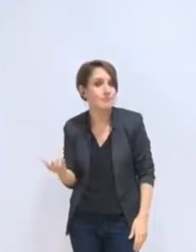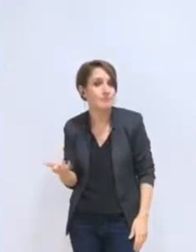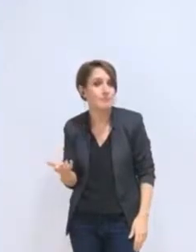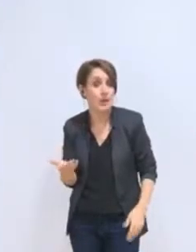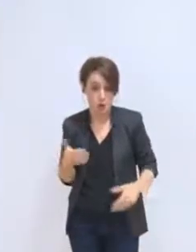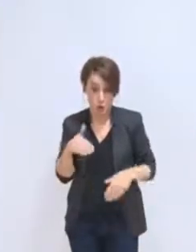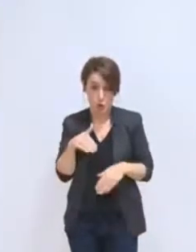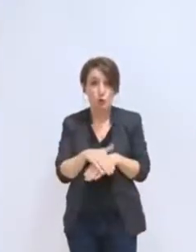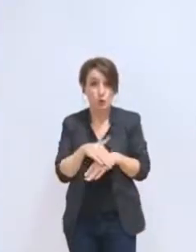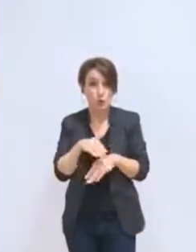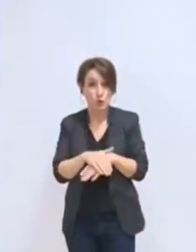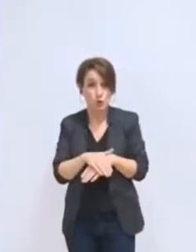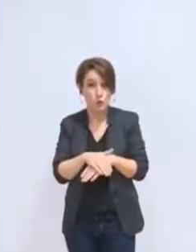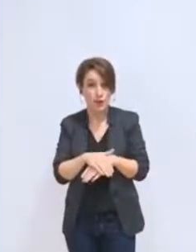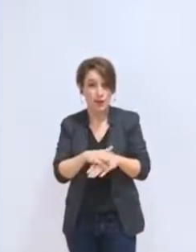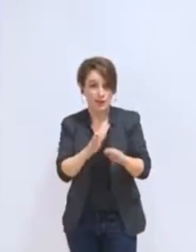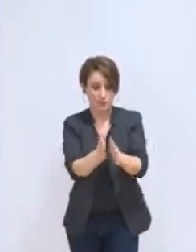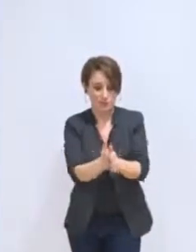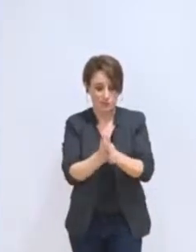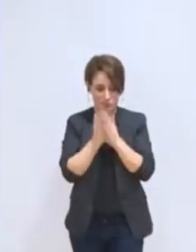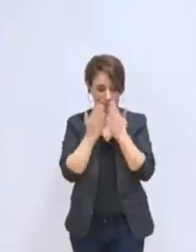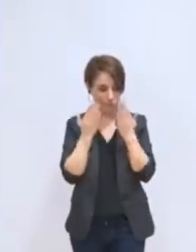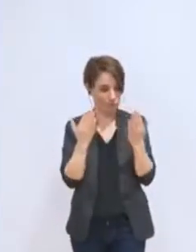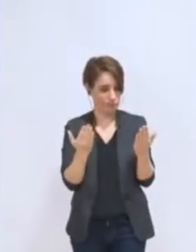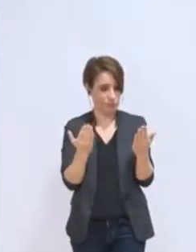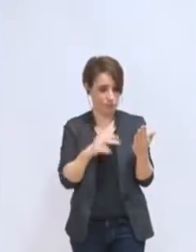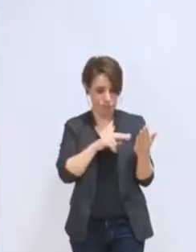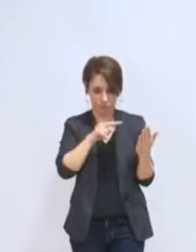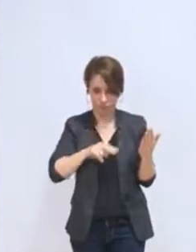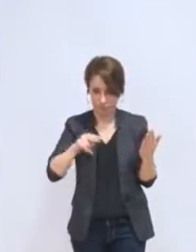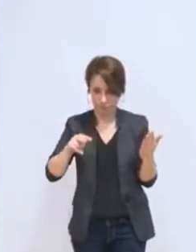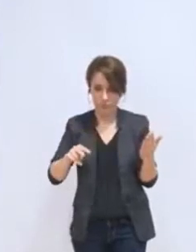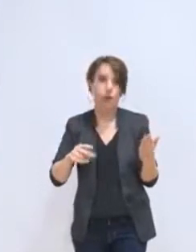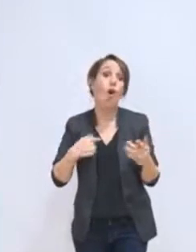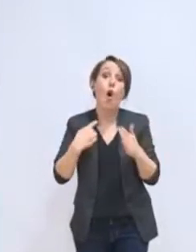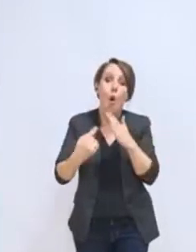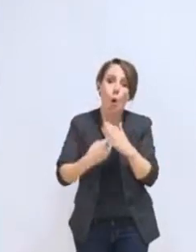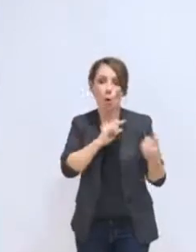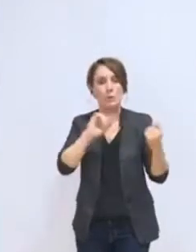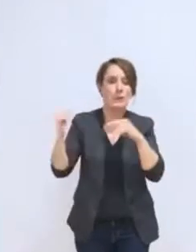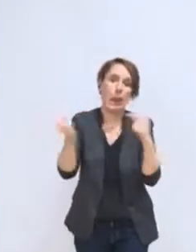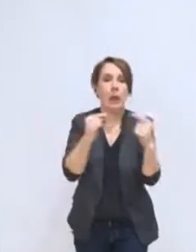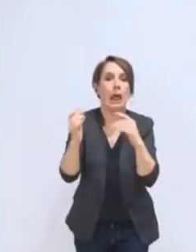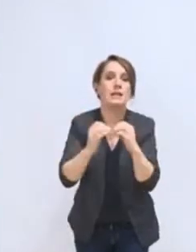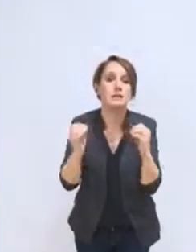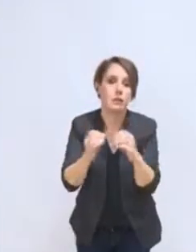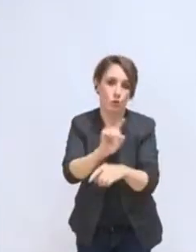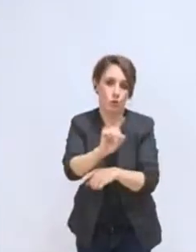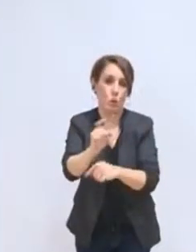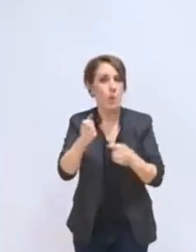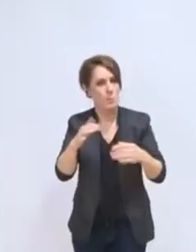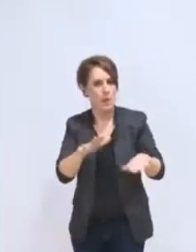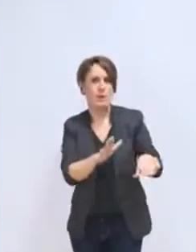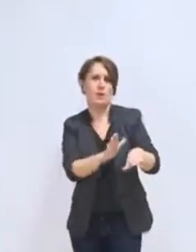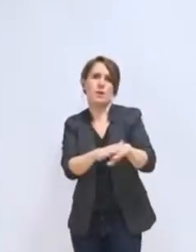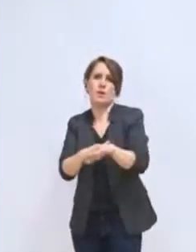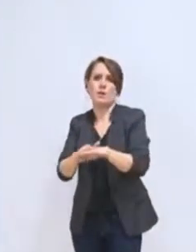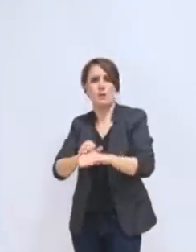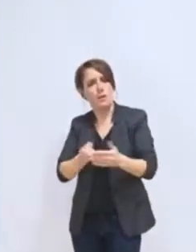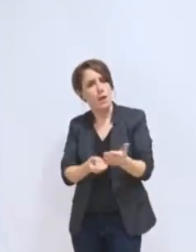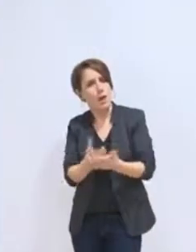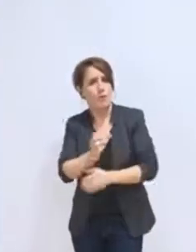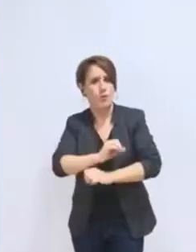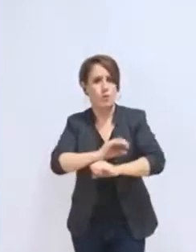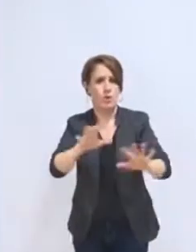Ce soir, il ne s'agit pas de refaire le match, mais de préciser certaines choses. Un point d'accord avec